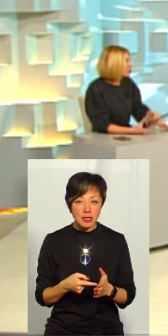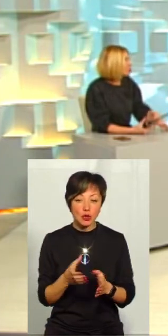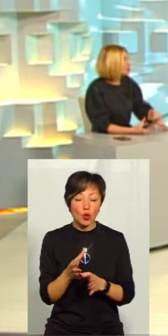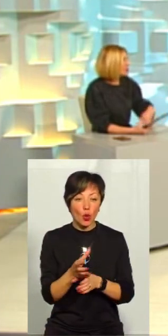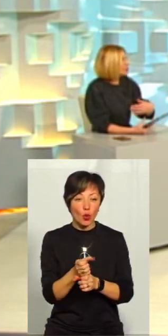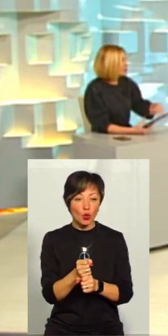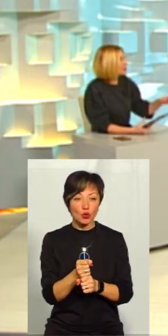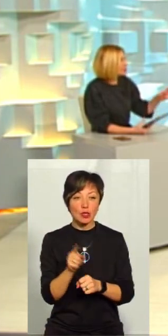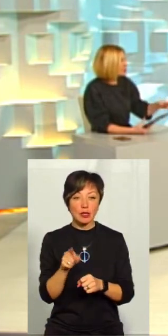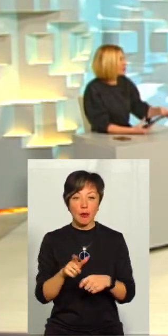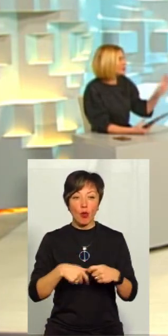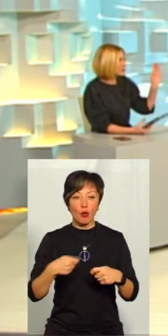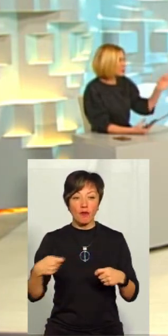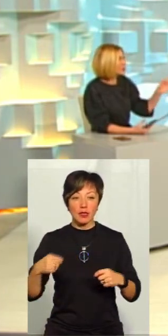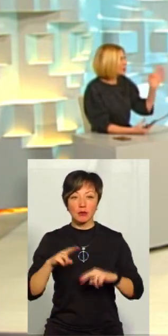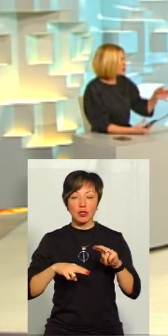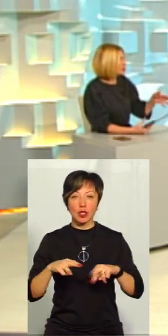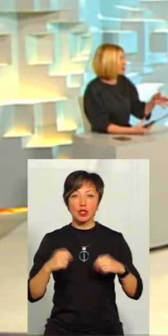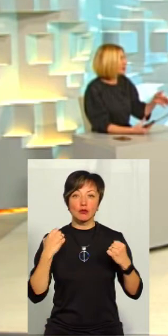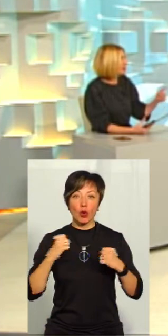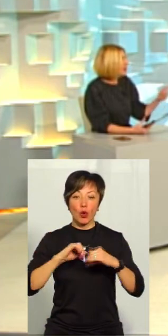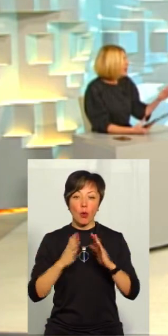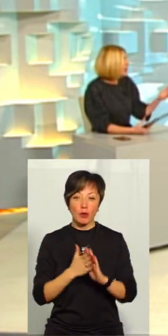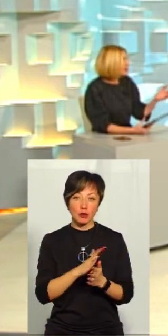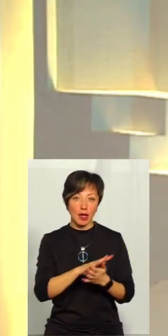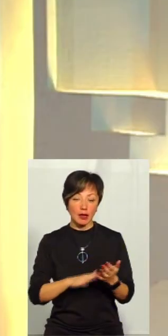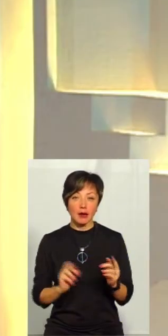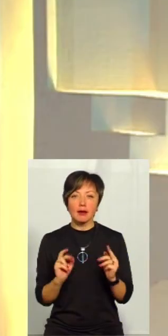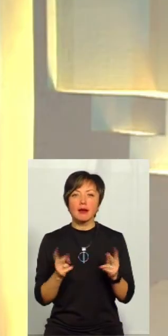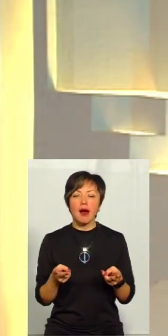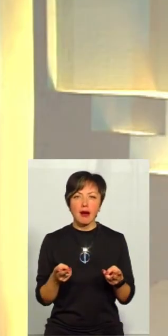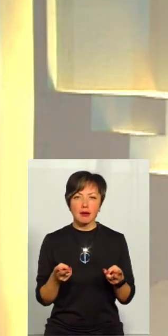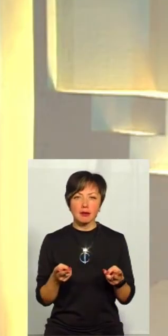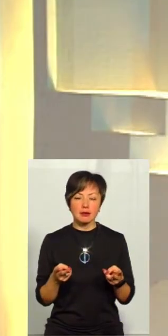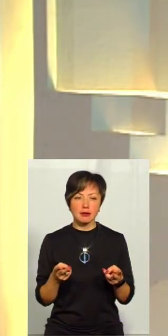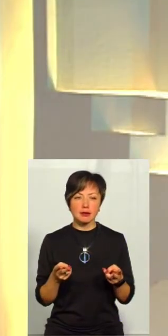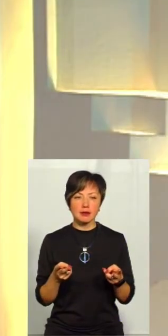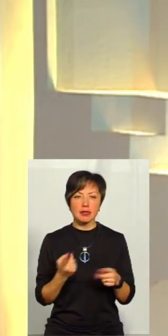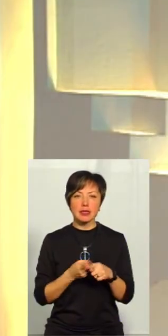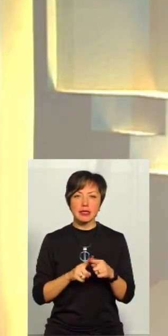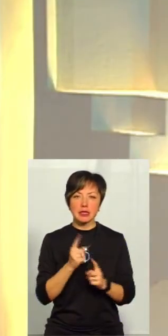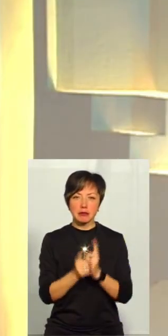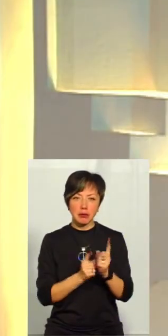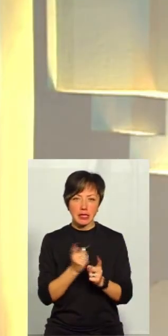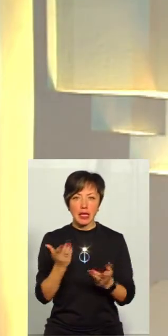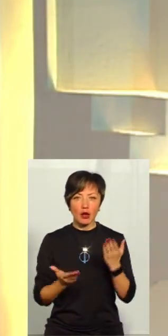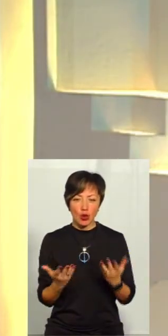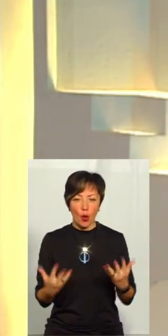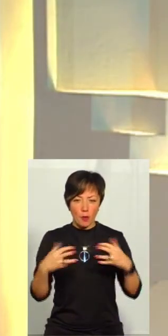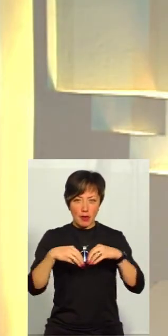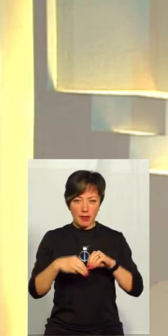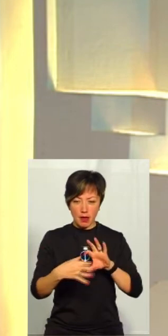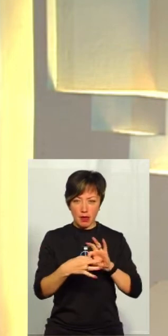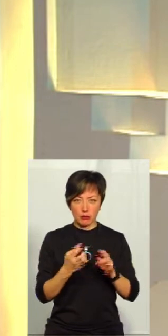скорочується, там уповільниться будівництво, спорткомплекси і так далі. Як це зміниться, якщо об